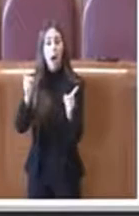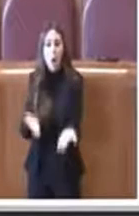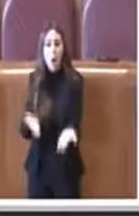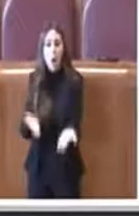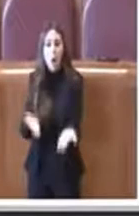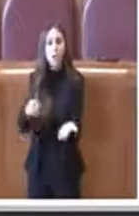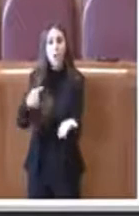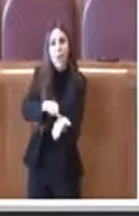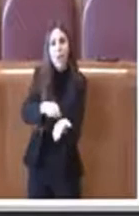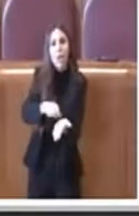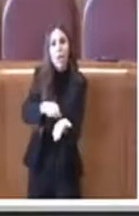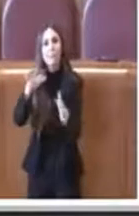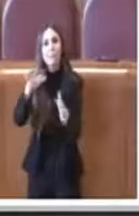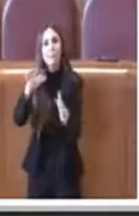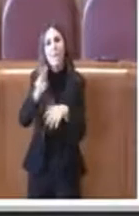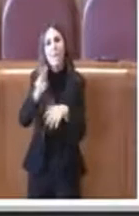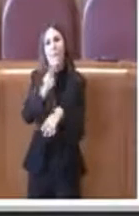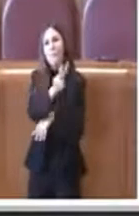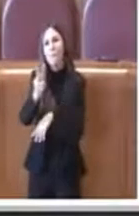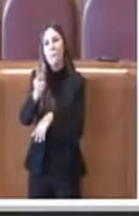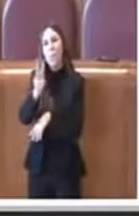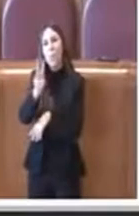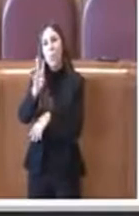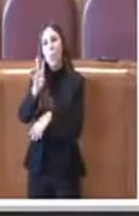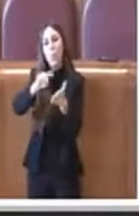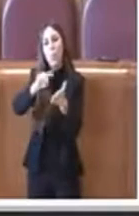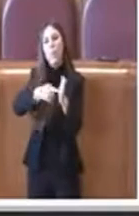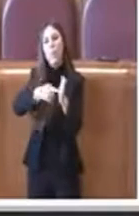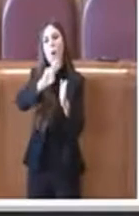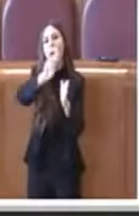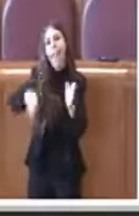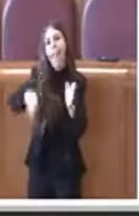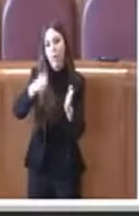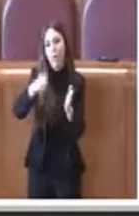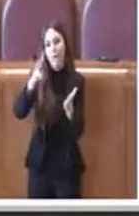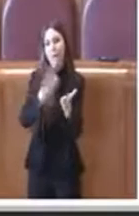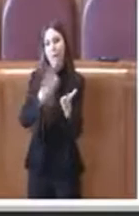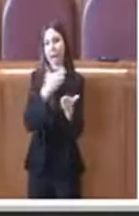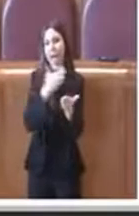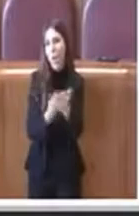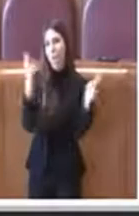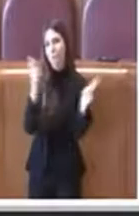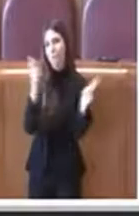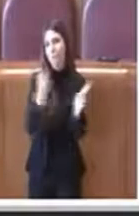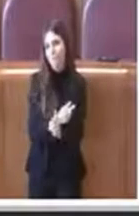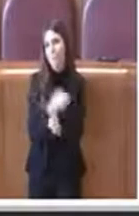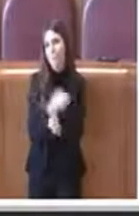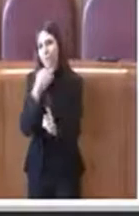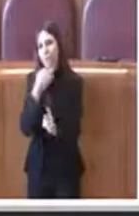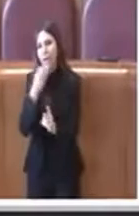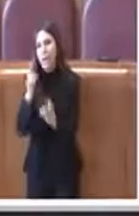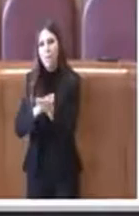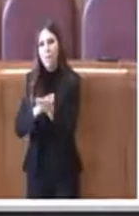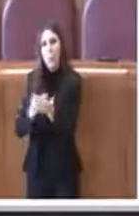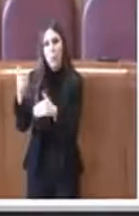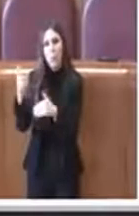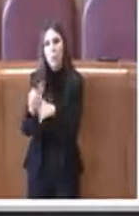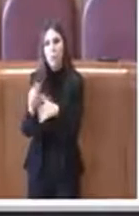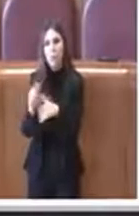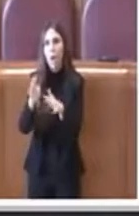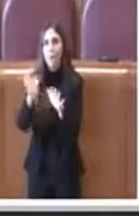è di circa 24 milioni di euro per una svalutazione di circa 92 milioni di euro